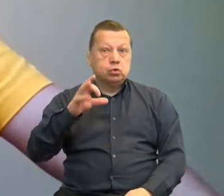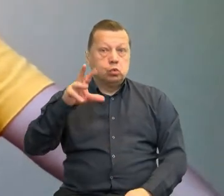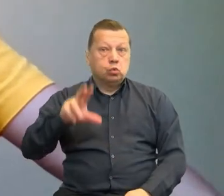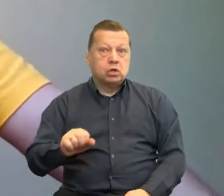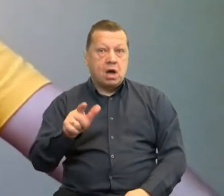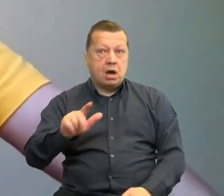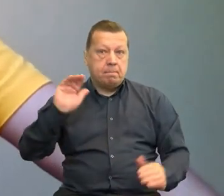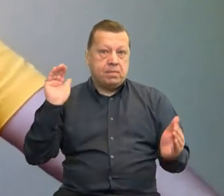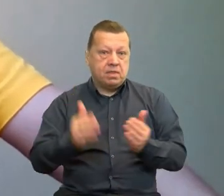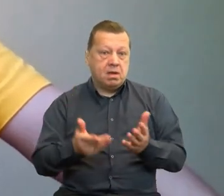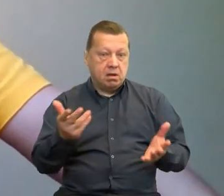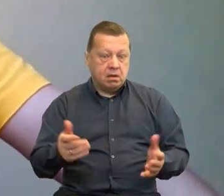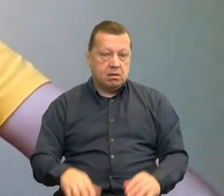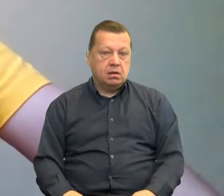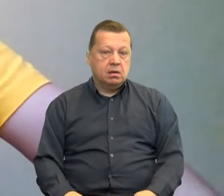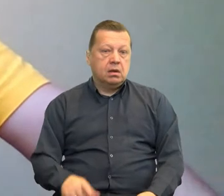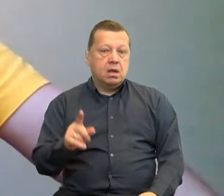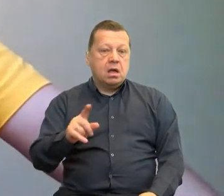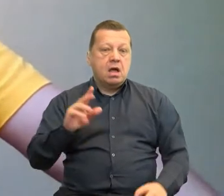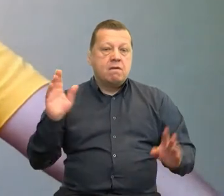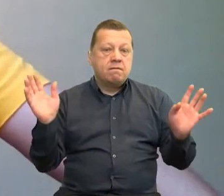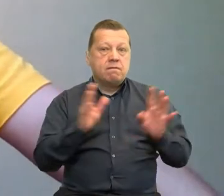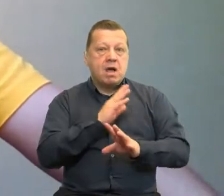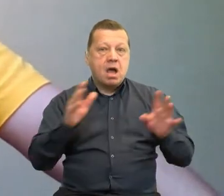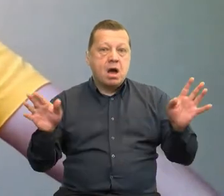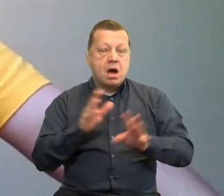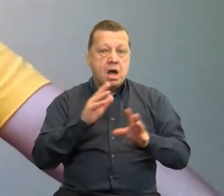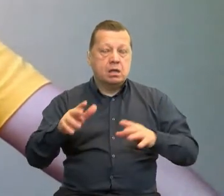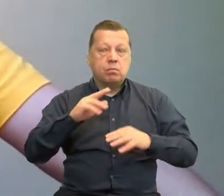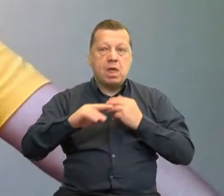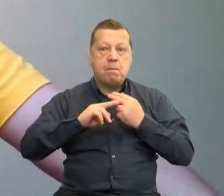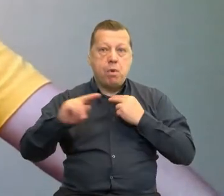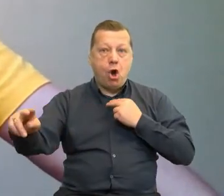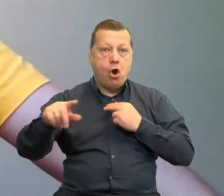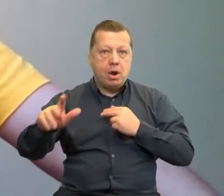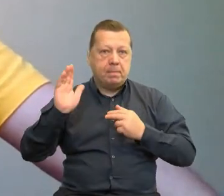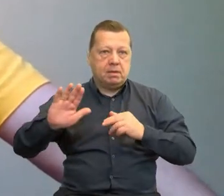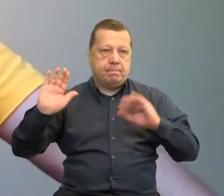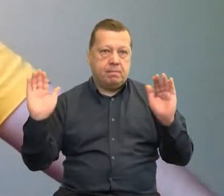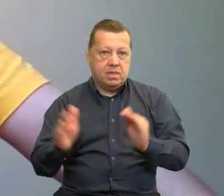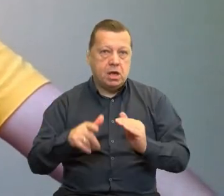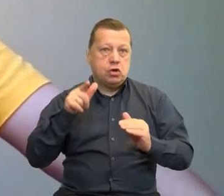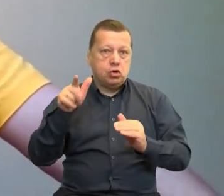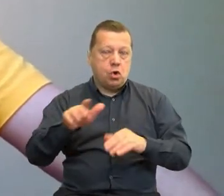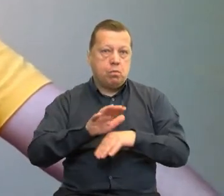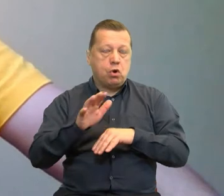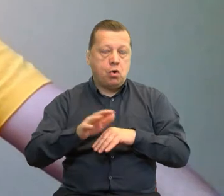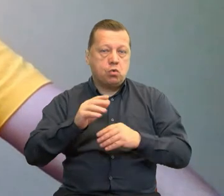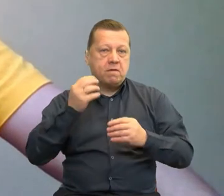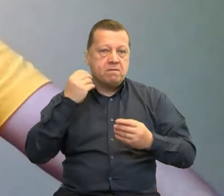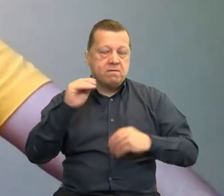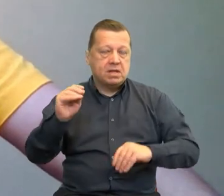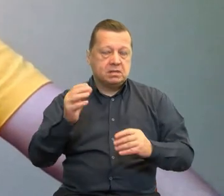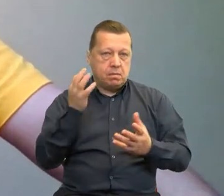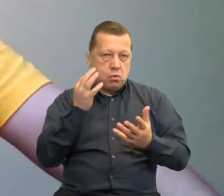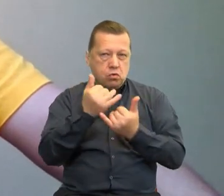bo po prostu wiatry mniej wieją między polami. Wtedy jest większa produkcja rolna też, mało kto o wie, więc ten temat ewidentnie jest do poruszenia. Tym bardziej,